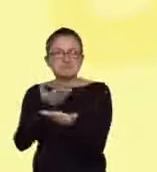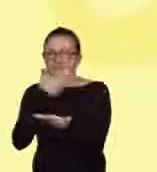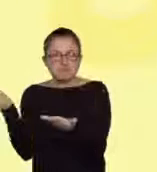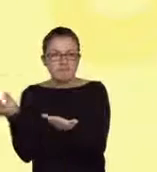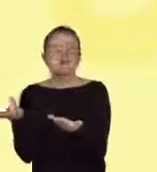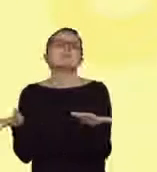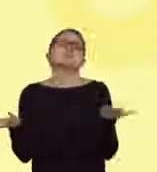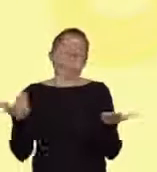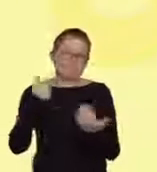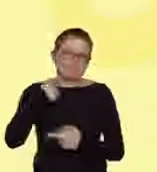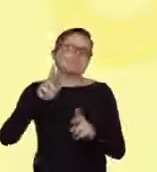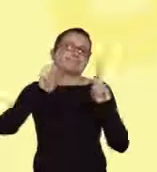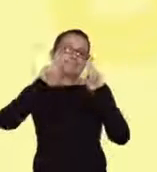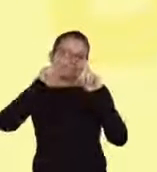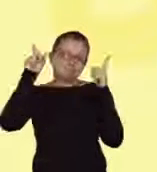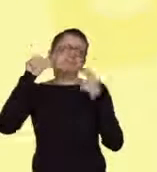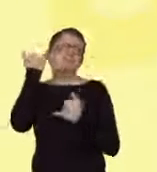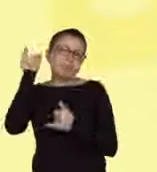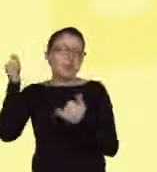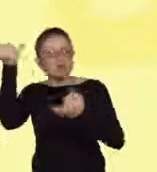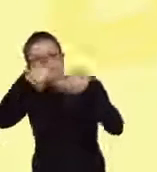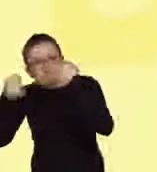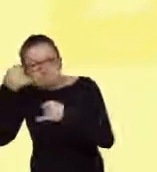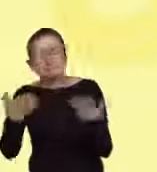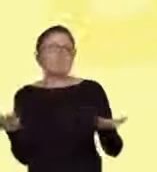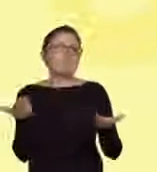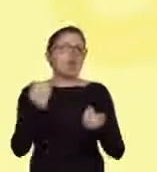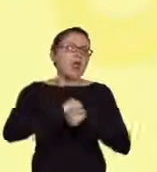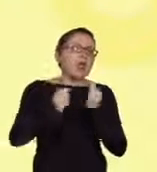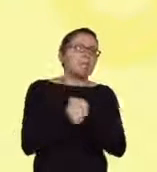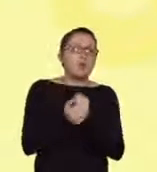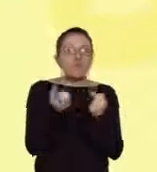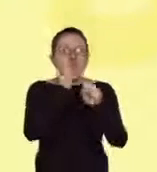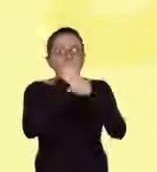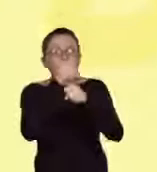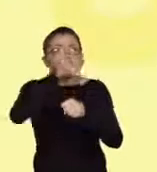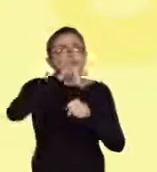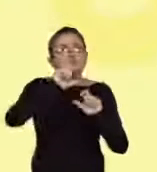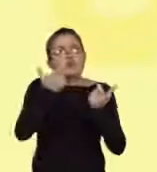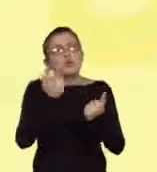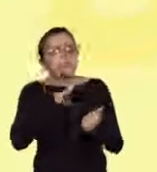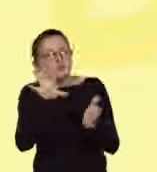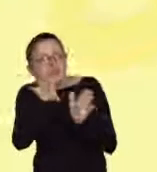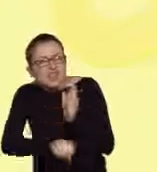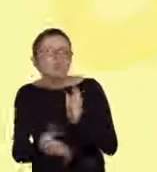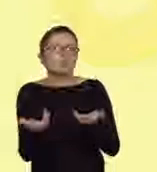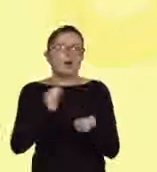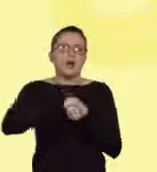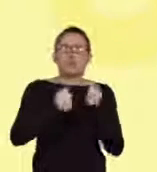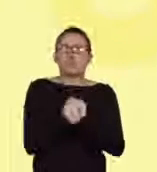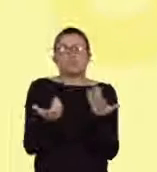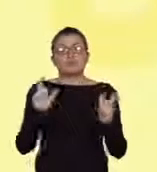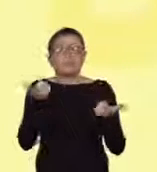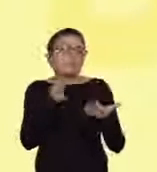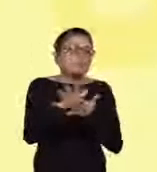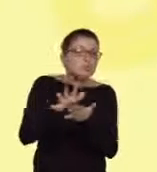oznacza, że np. odczynniki były wadliwe, że sprzęt laboratorijny się popsuł, czy też, że popełniono pewne błędy